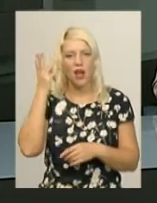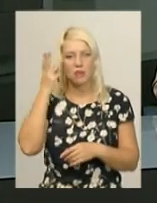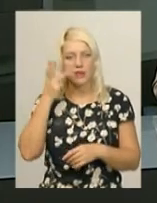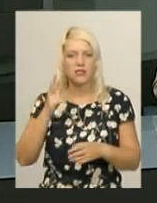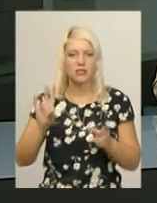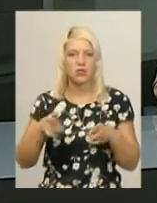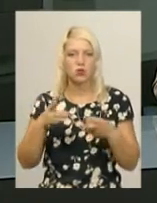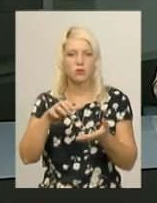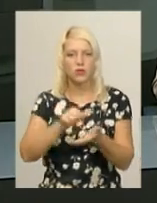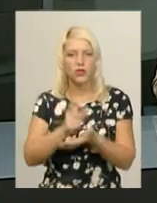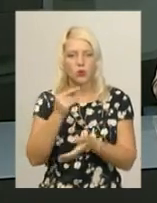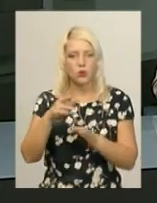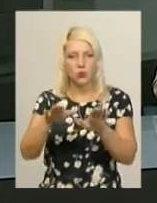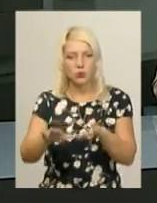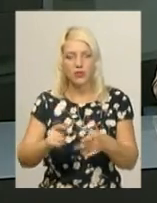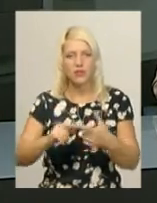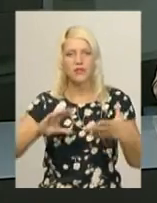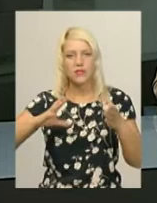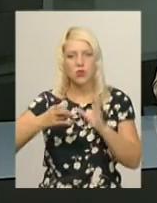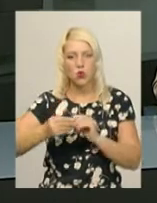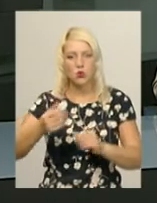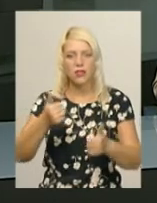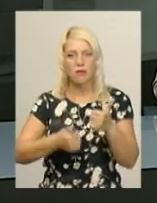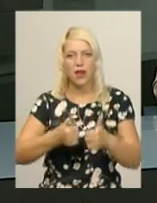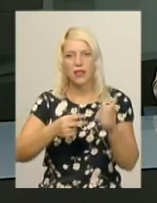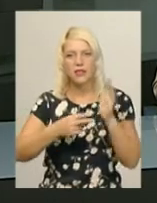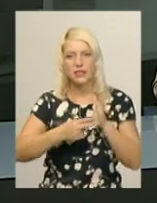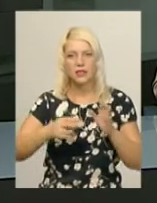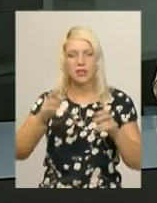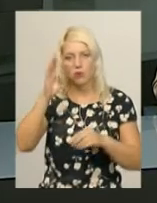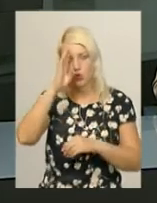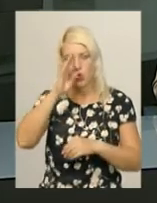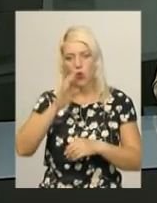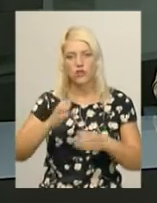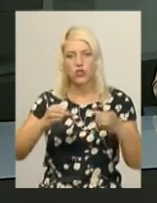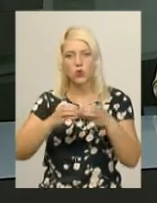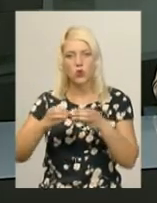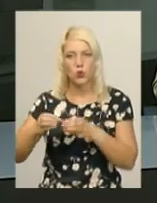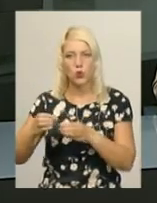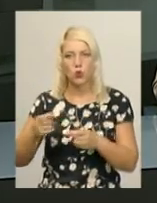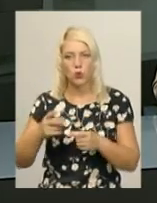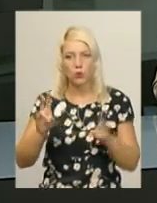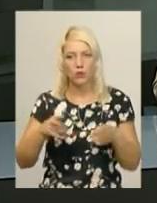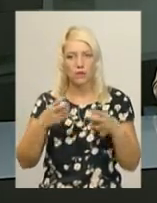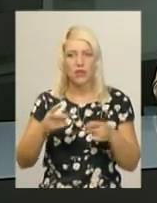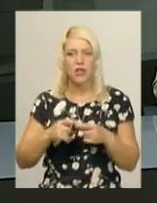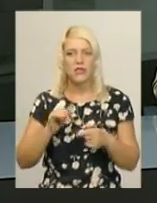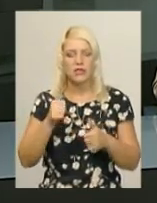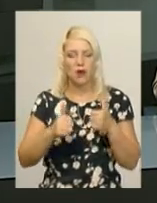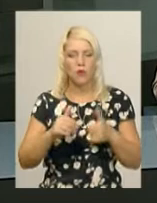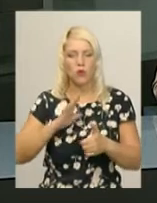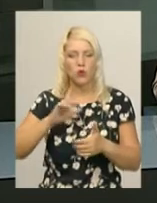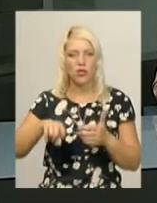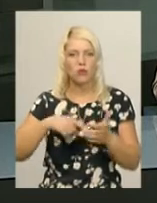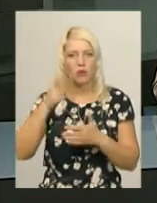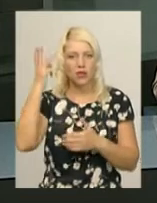посів друге місце. Усього за Кубок змагалися сім чоловічих клубів української суперліги. Змагання відбувалися у Хмельницькому